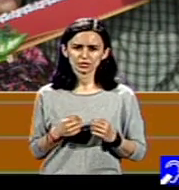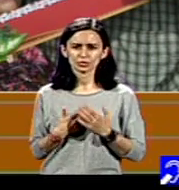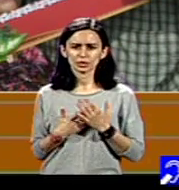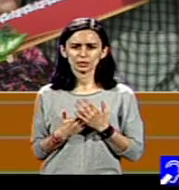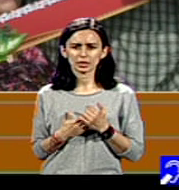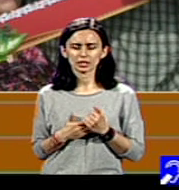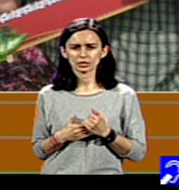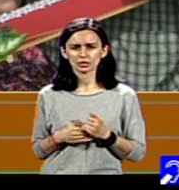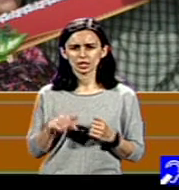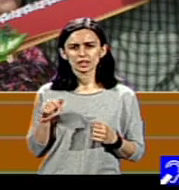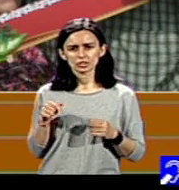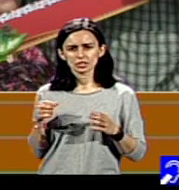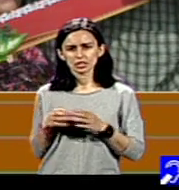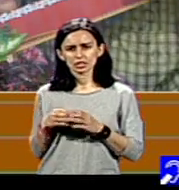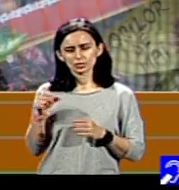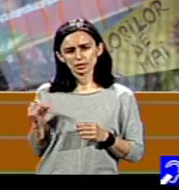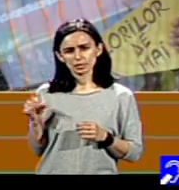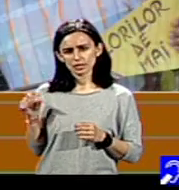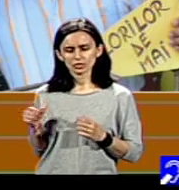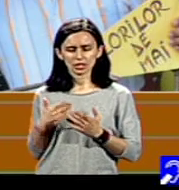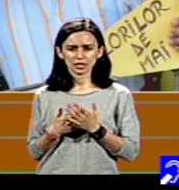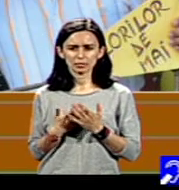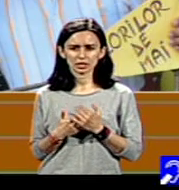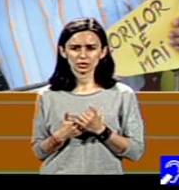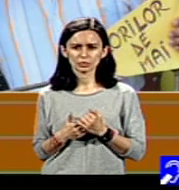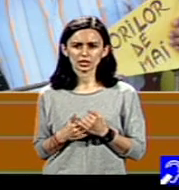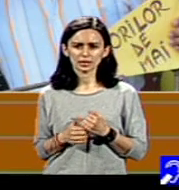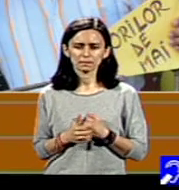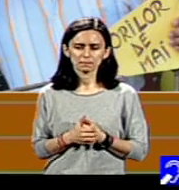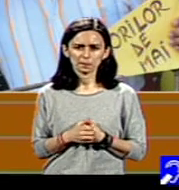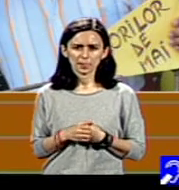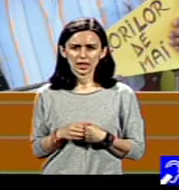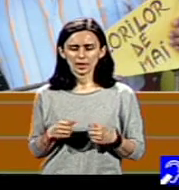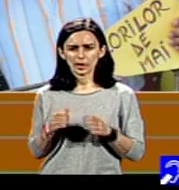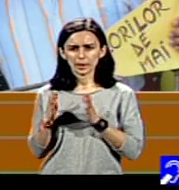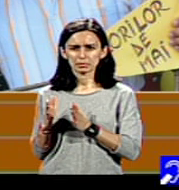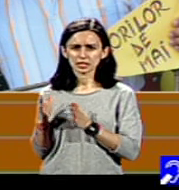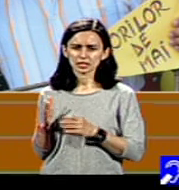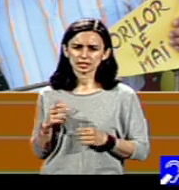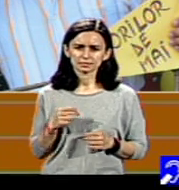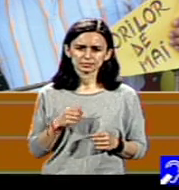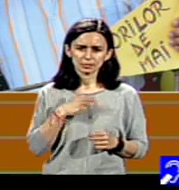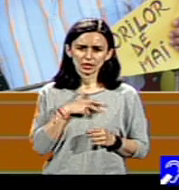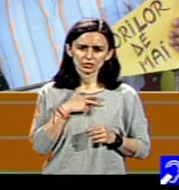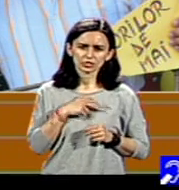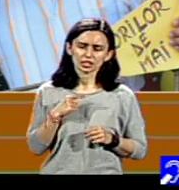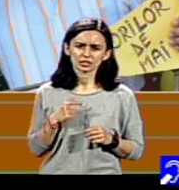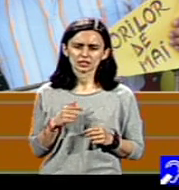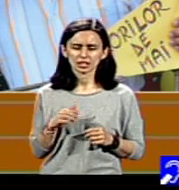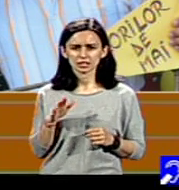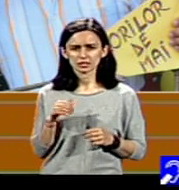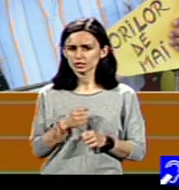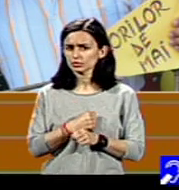pentru acest grup de persoane, pentru că pentru ei partea de socializare este cea care ridică cele mai mari